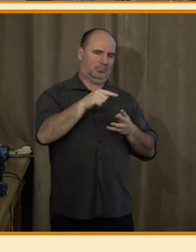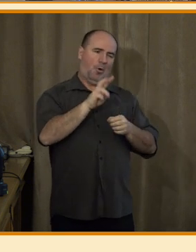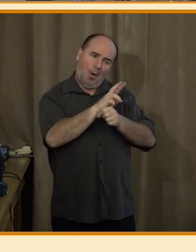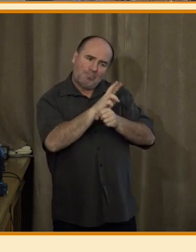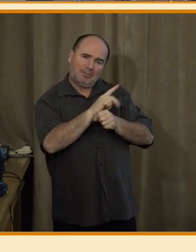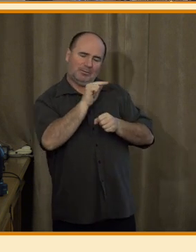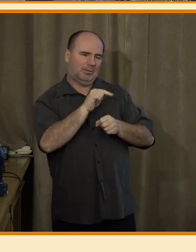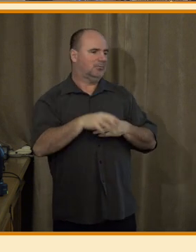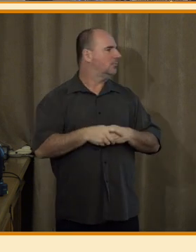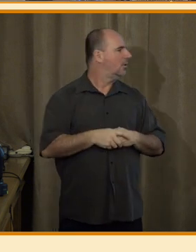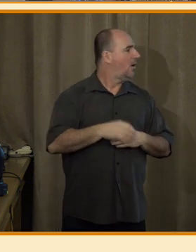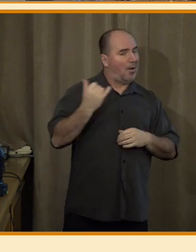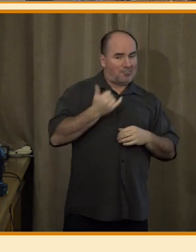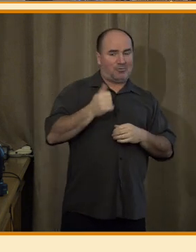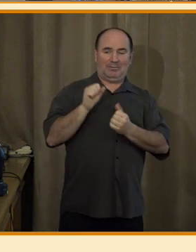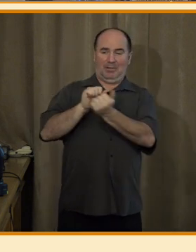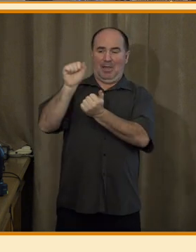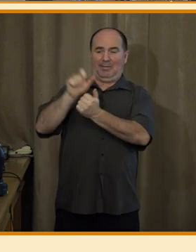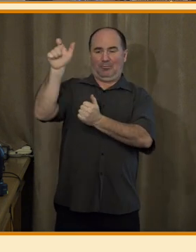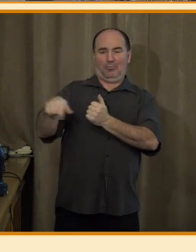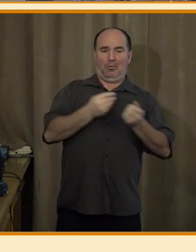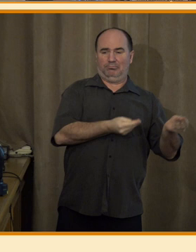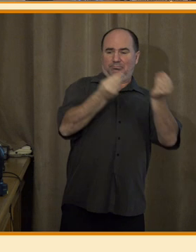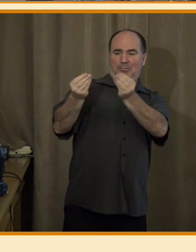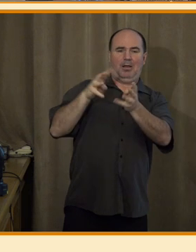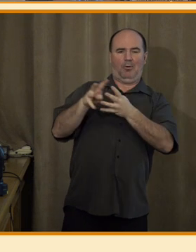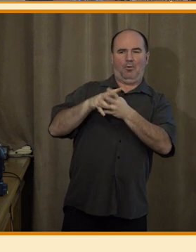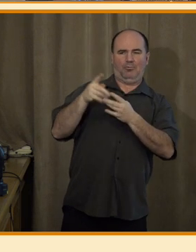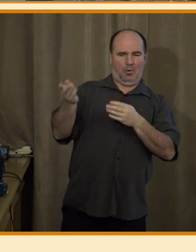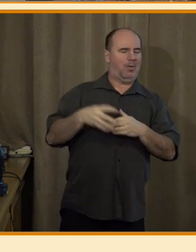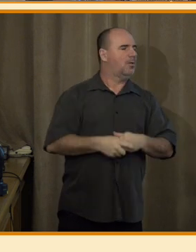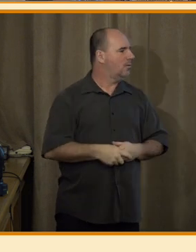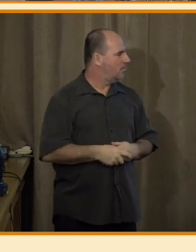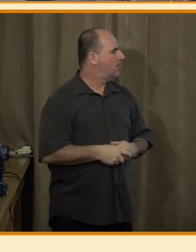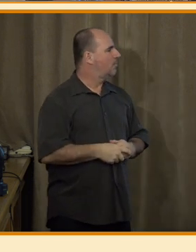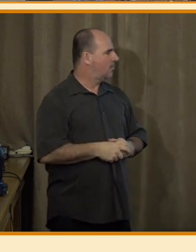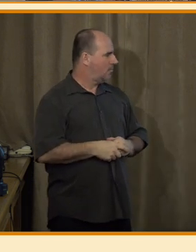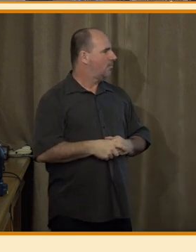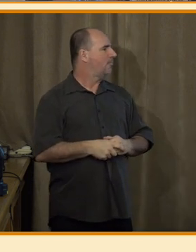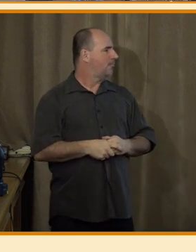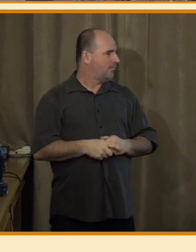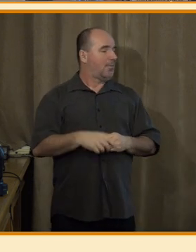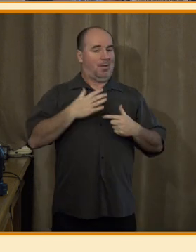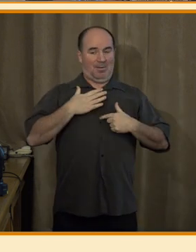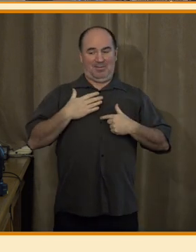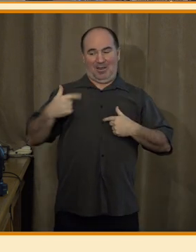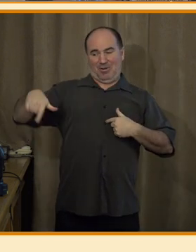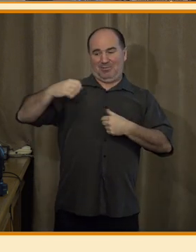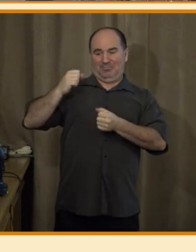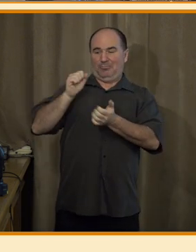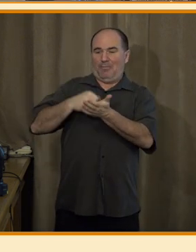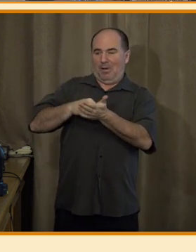ale vždy je tam nutná velká opatrnost. Naše lidi se snažíme průběžně